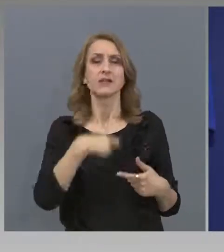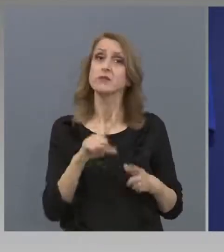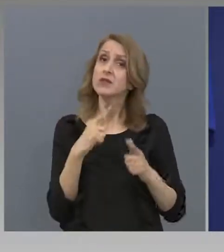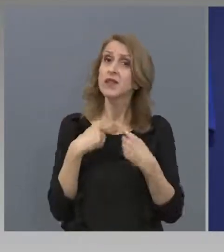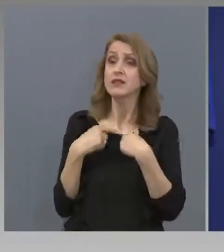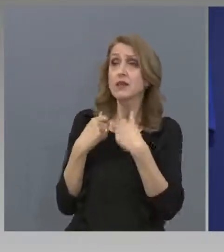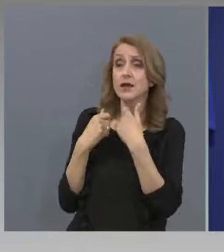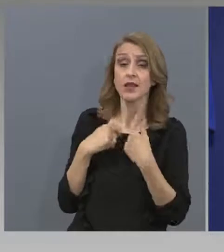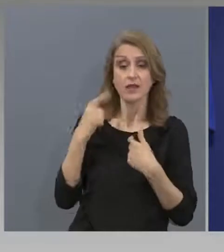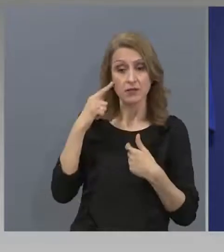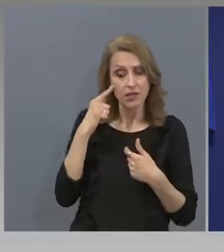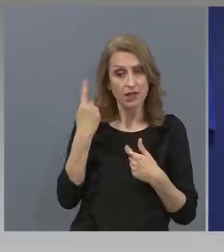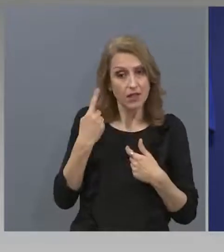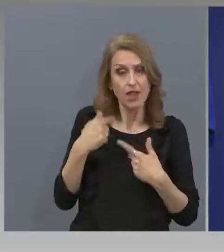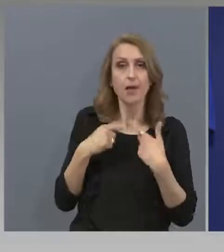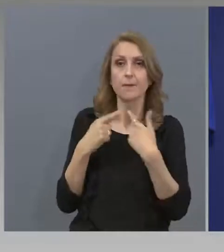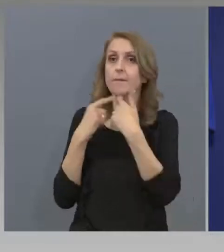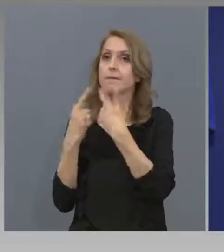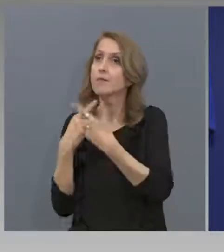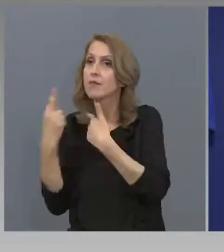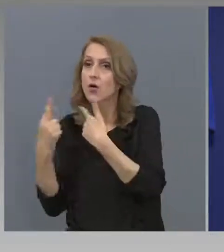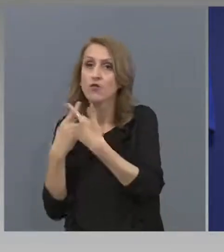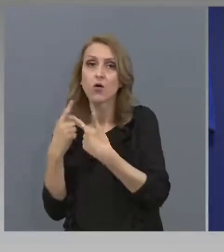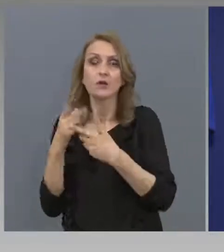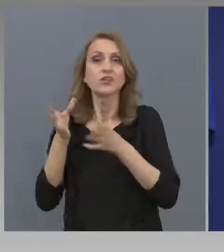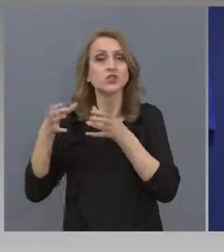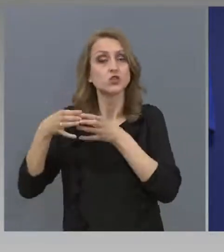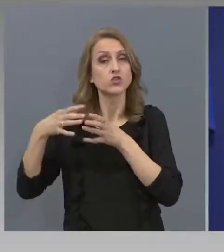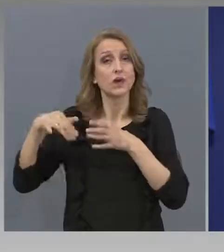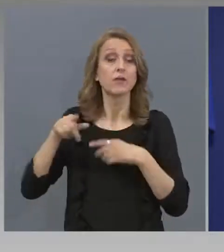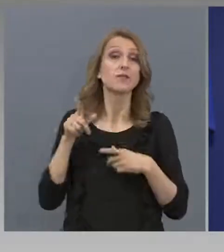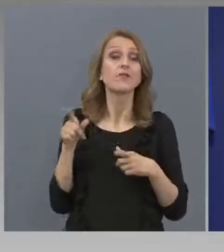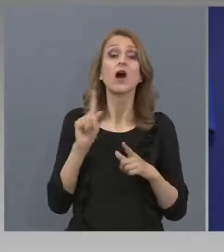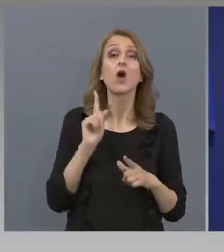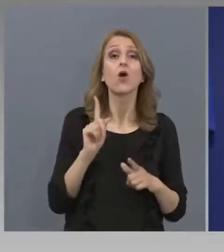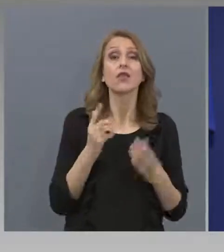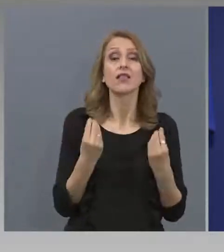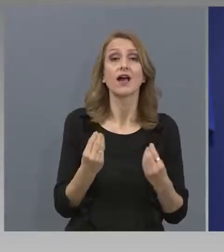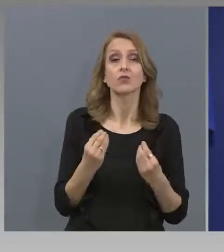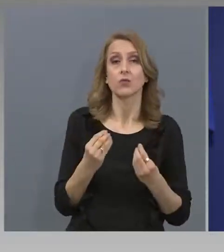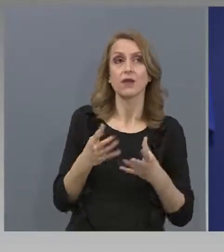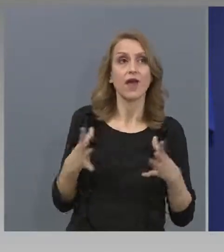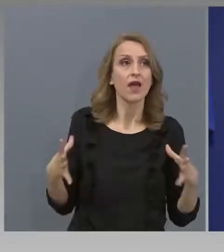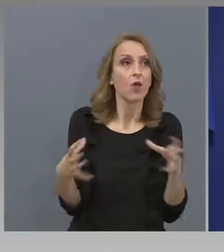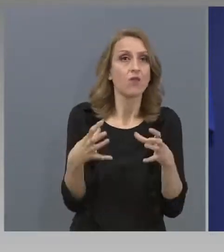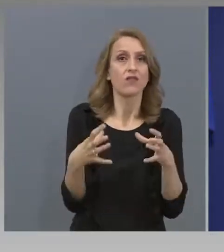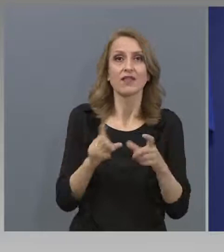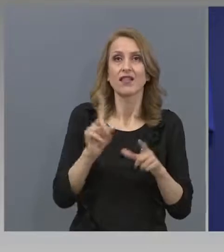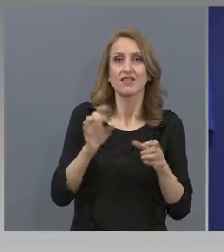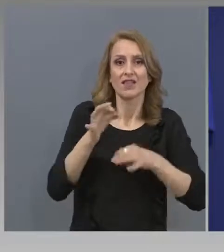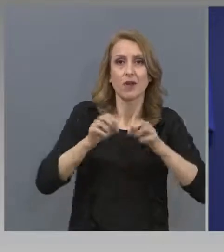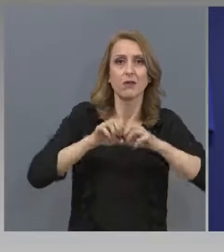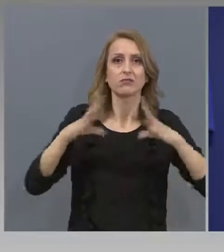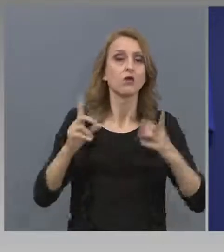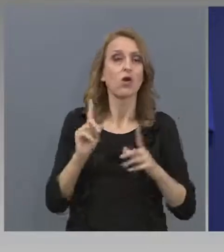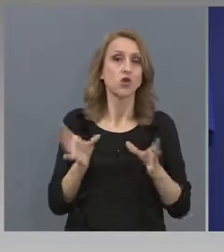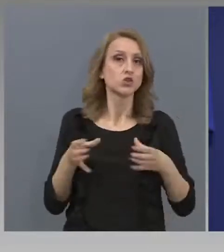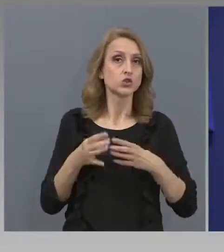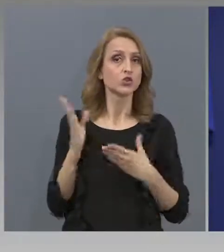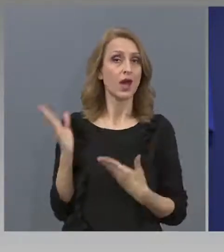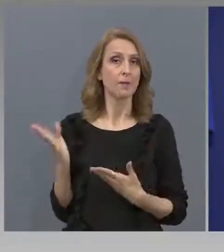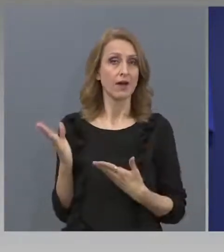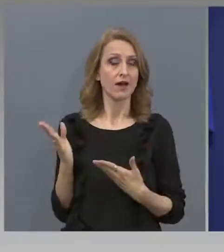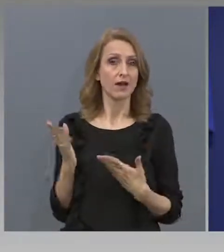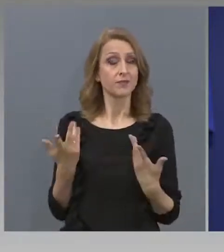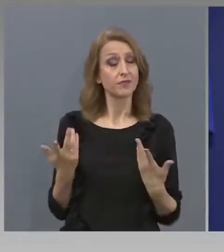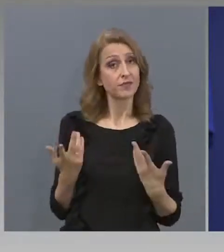изключително умело овладяха кризата. Това са хората, които се очитава. Всичко това е съобразено с тях и в тая